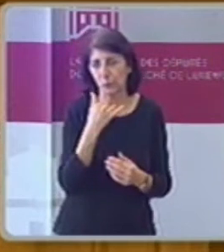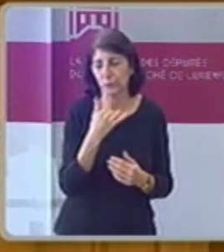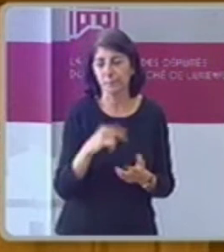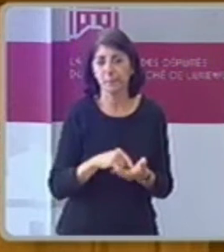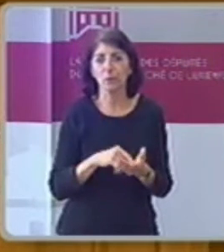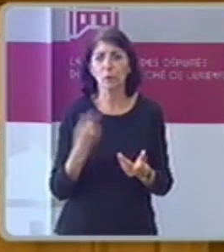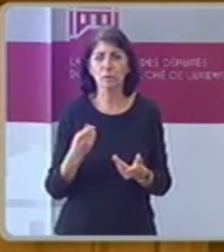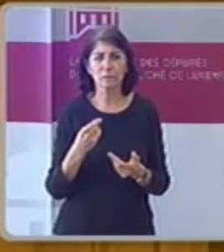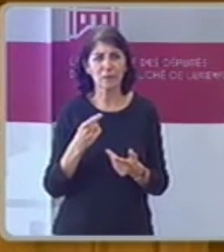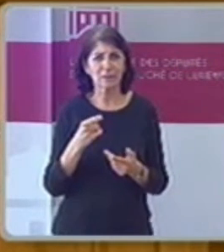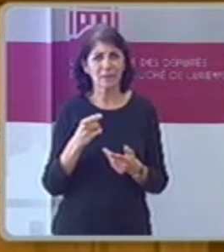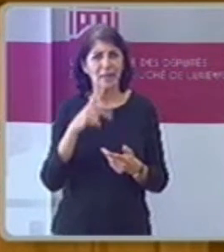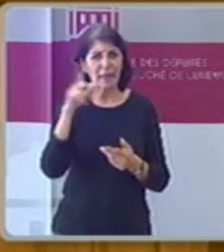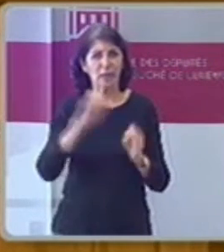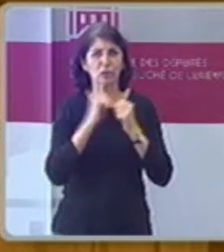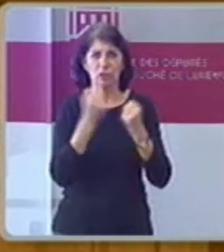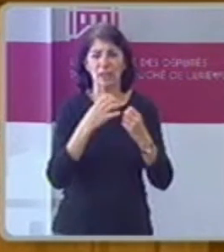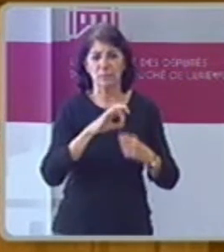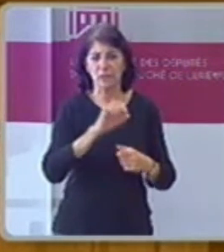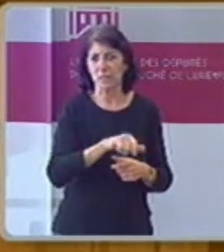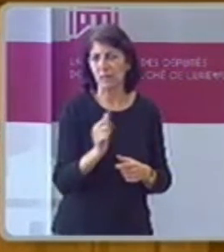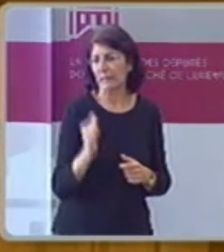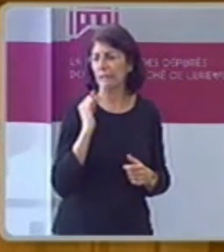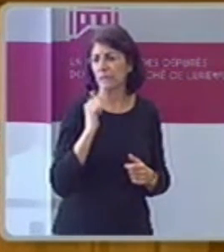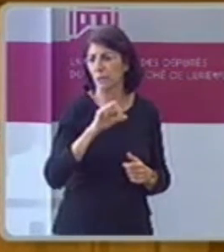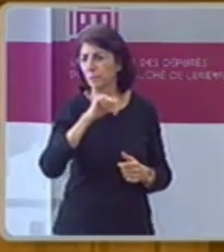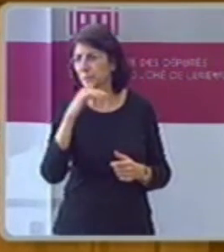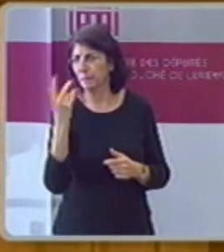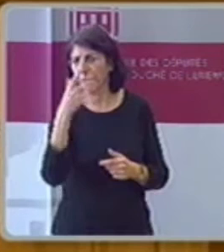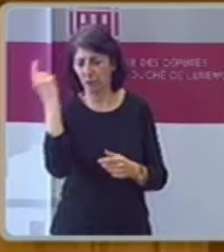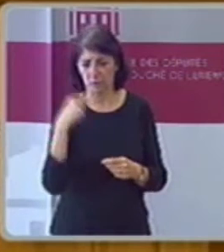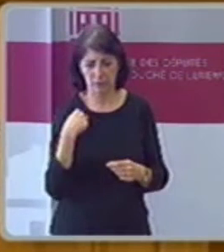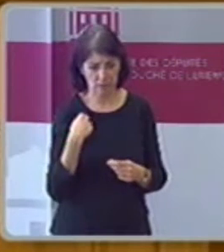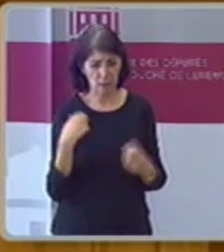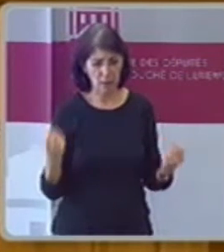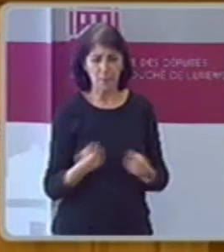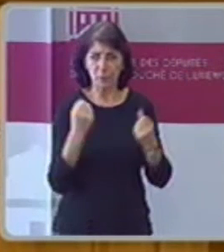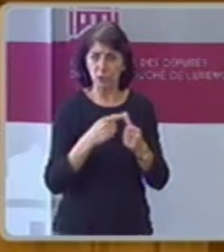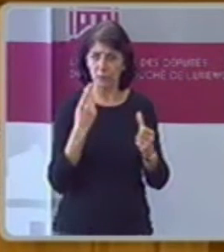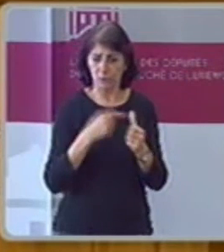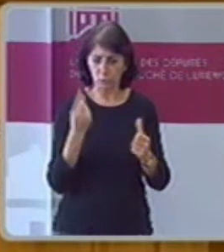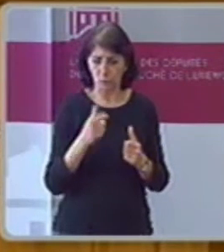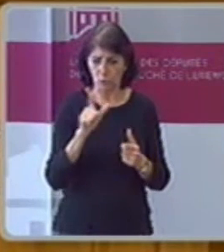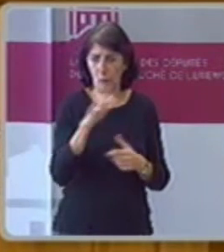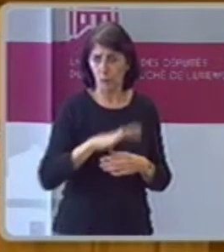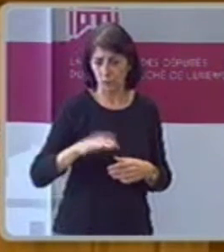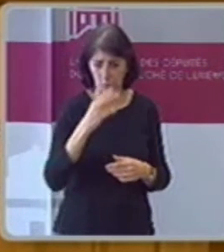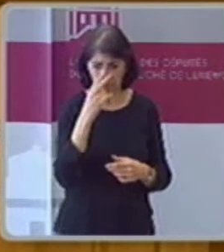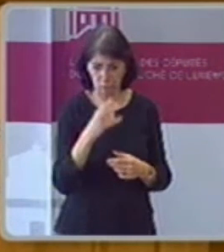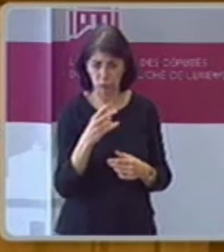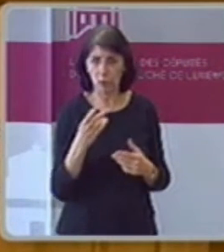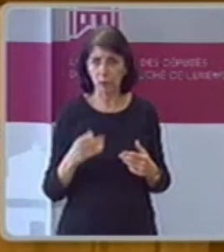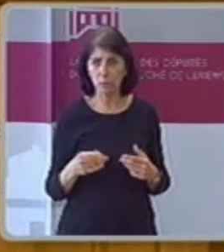2013 hatte man 382.779